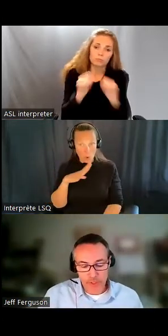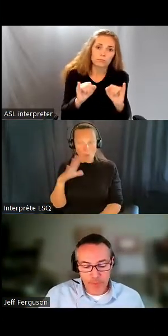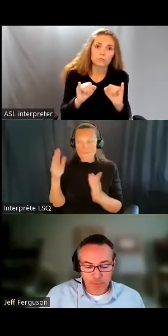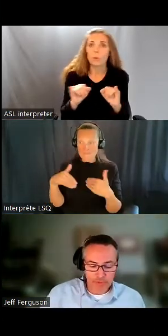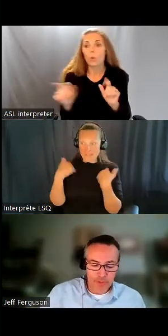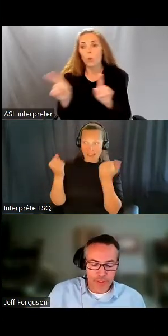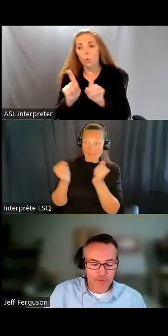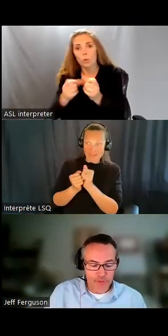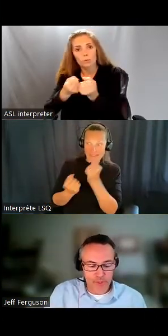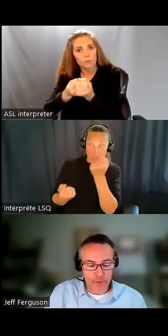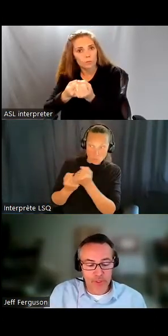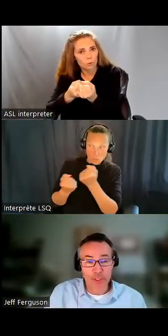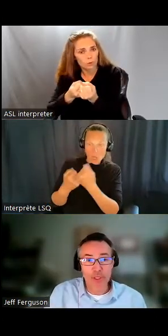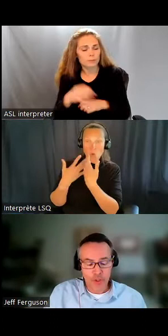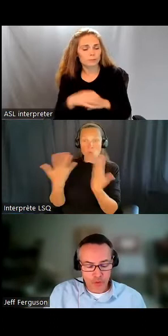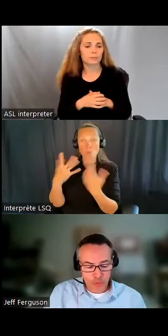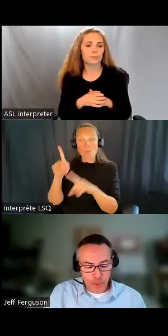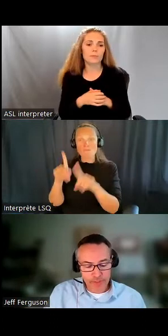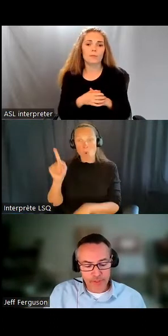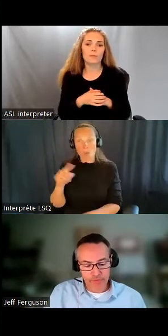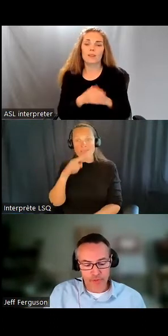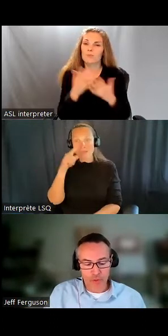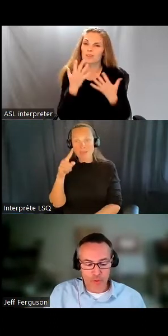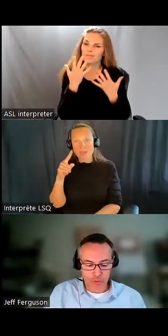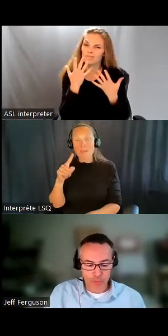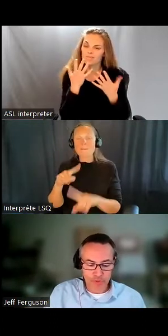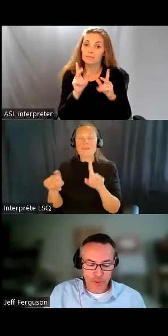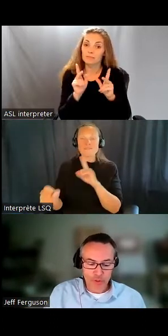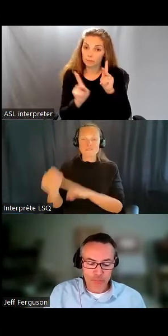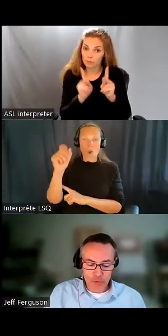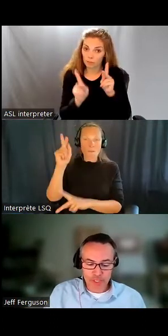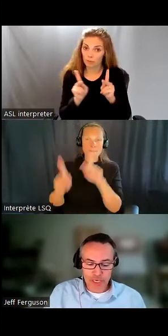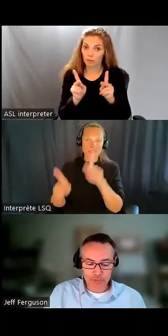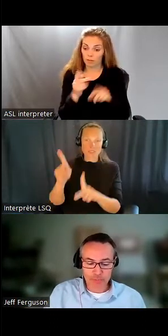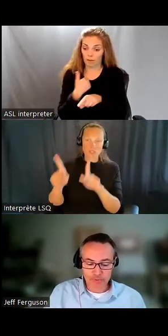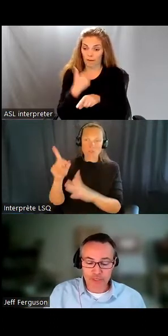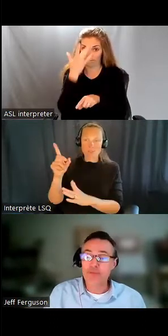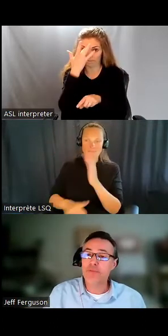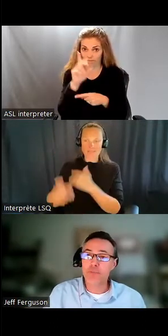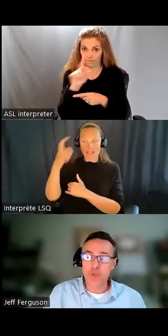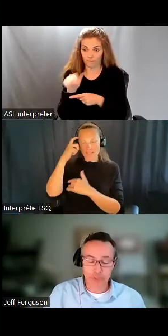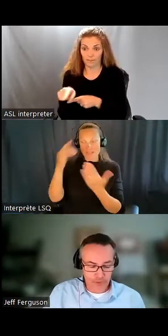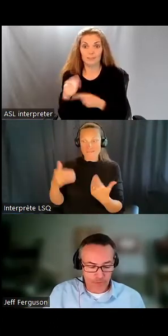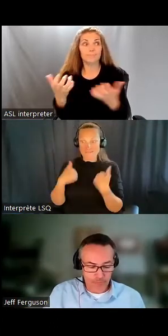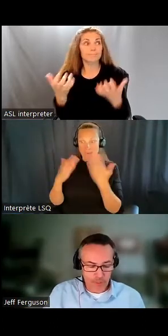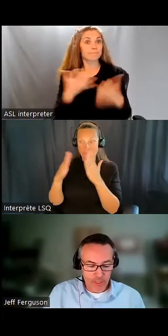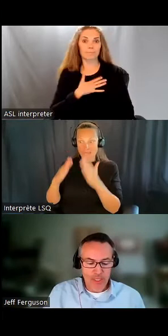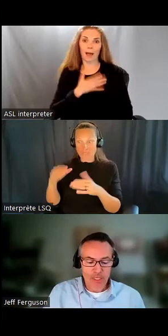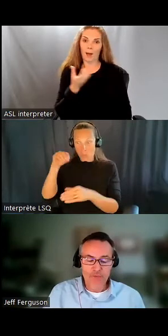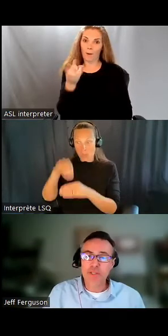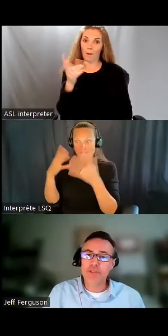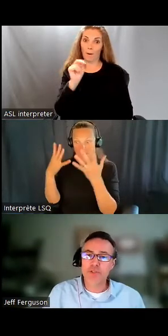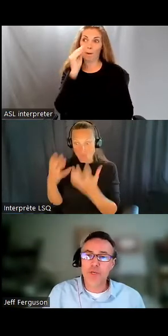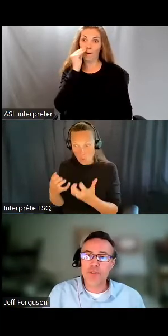soutien. Mais malheureusement, les personnes présentant une déficience intellectuelle qui veulent vivre dans leur propre maison, la plupart du temps, en sont